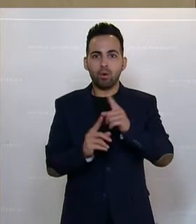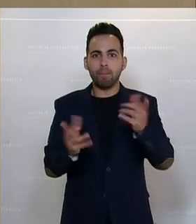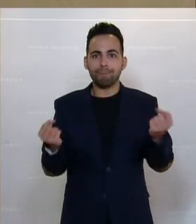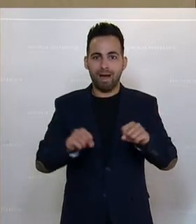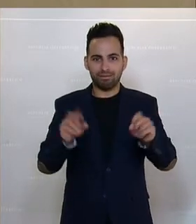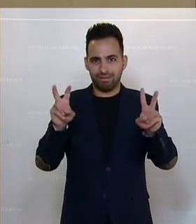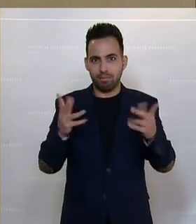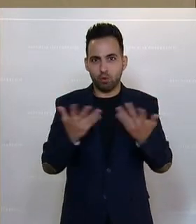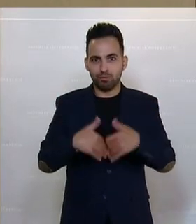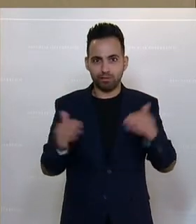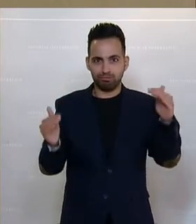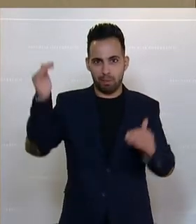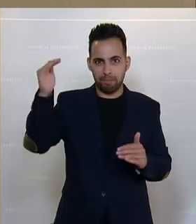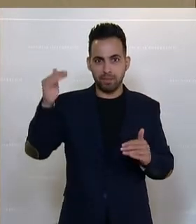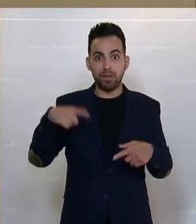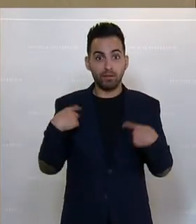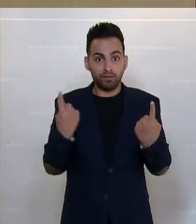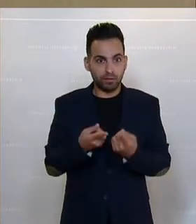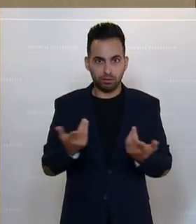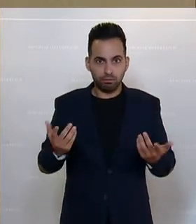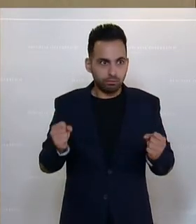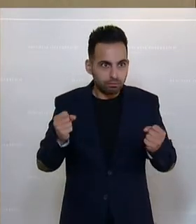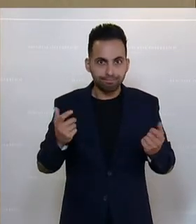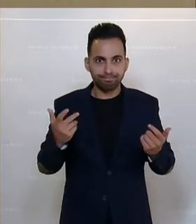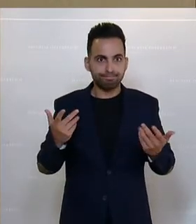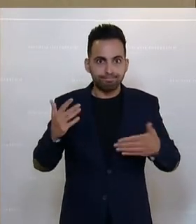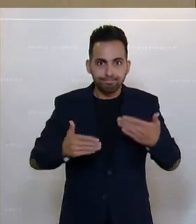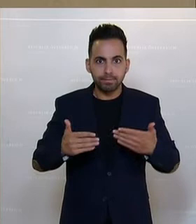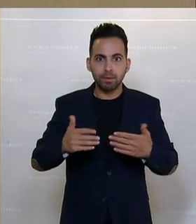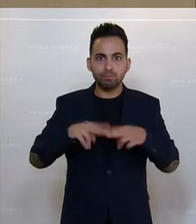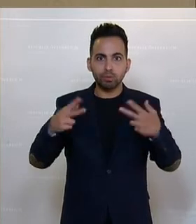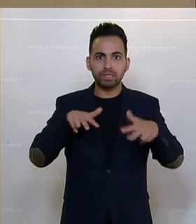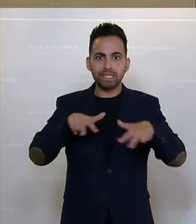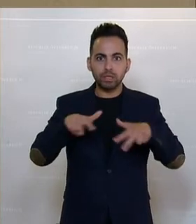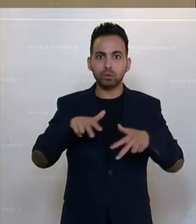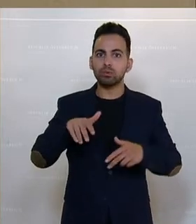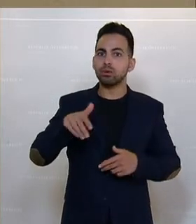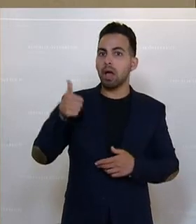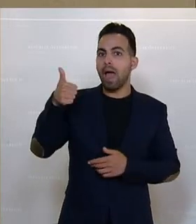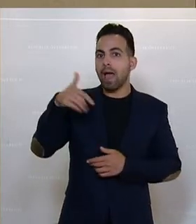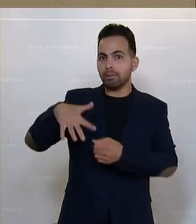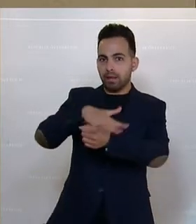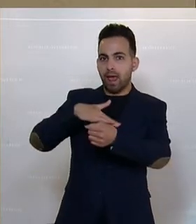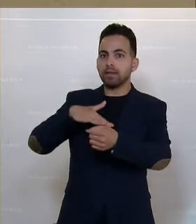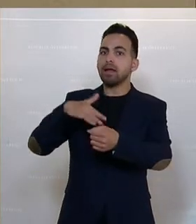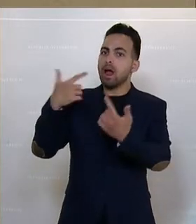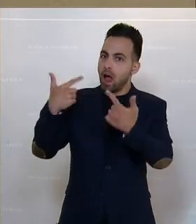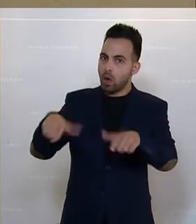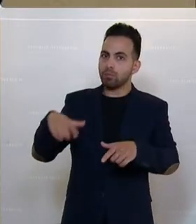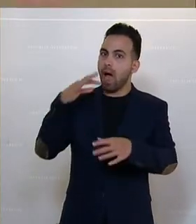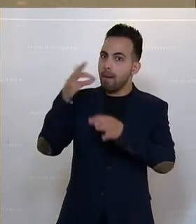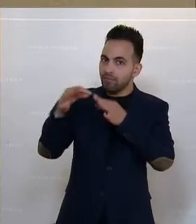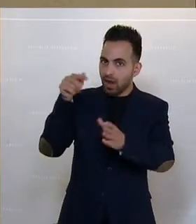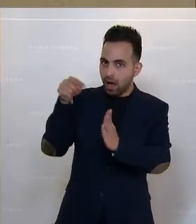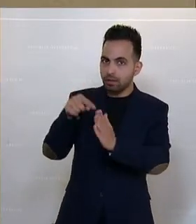ist. Und wir gehen das nicht an. Die Bundesregierung lässt abfragen für einen Bereich, der sehr wichtig ist. Aber wir